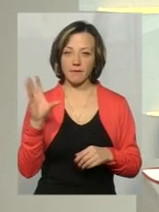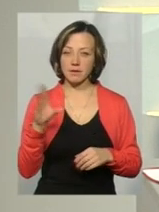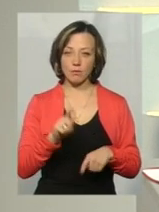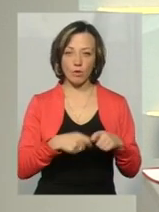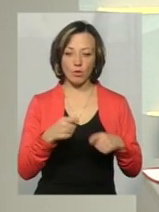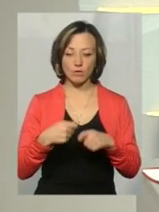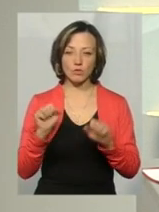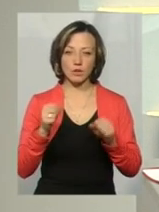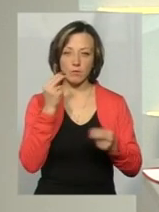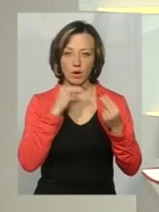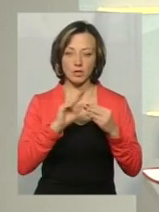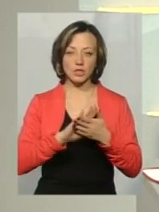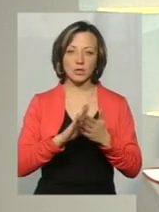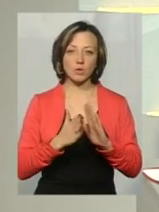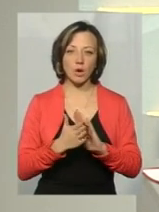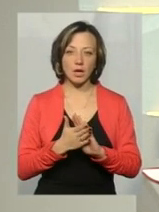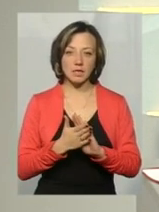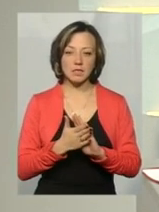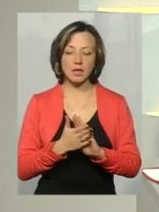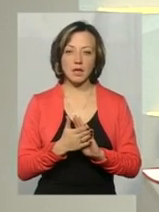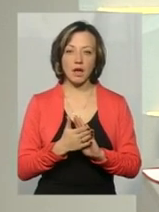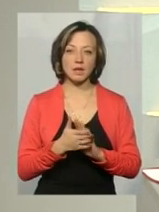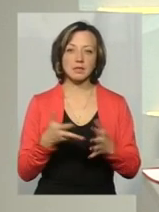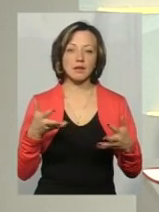можливо і покращиться ситуація з ДТП.